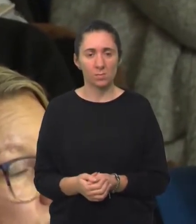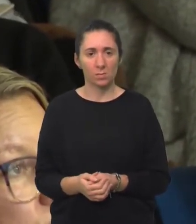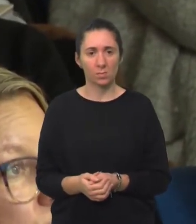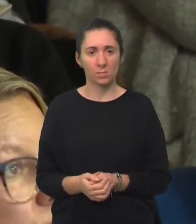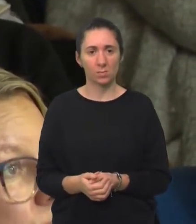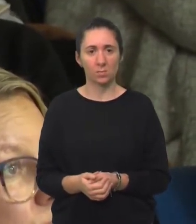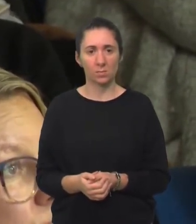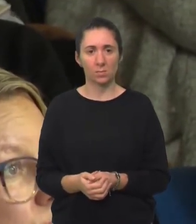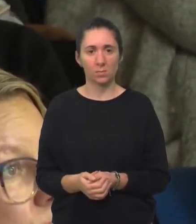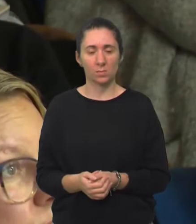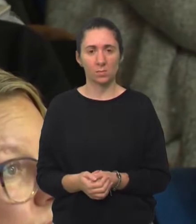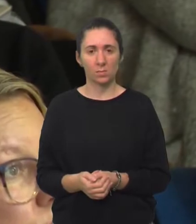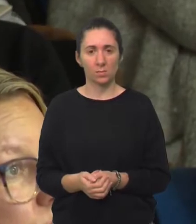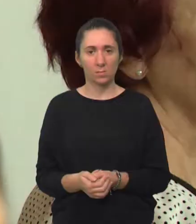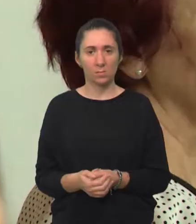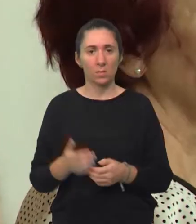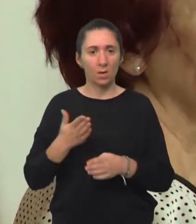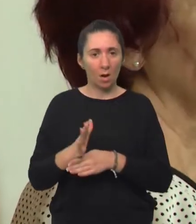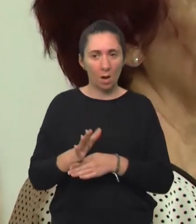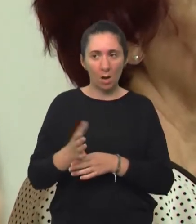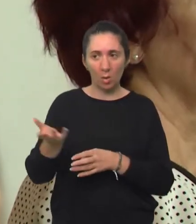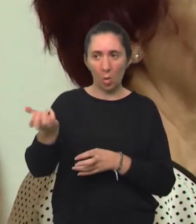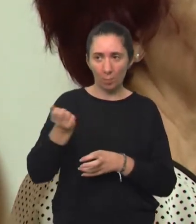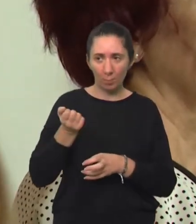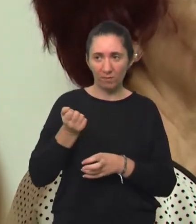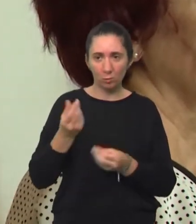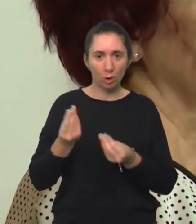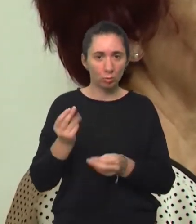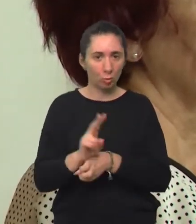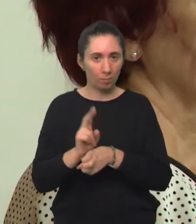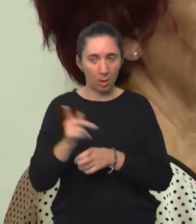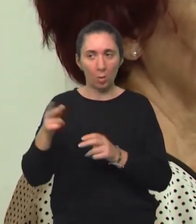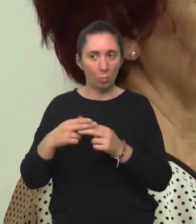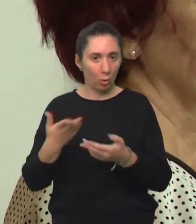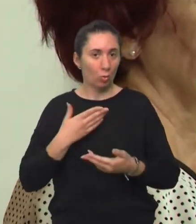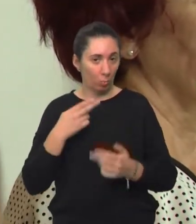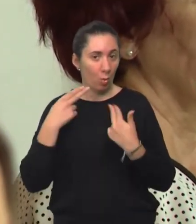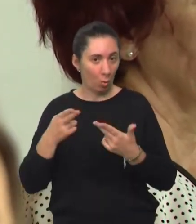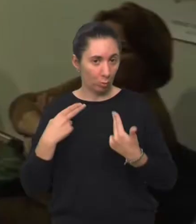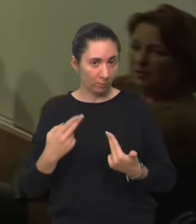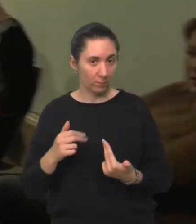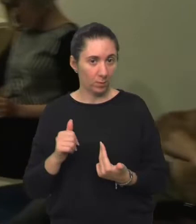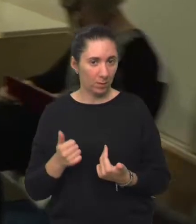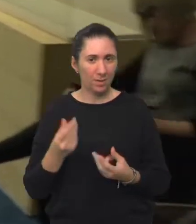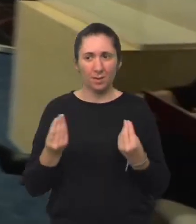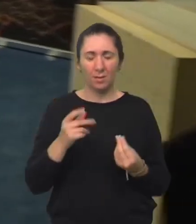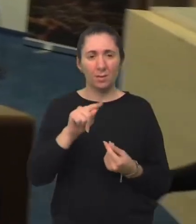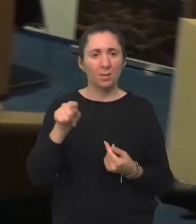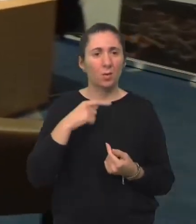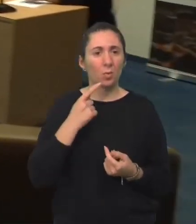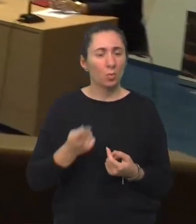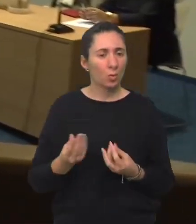Ako privuče pažnju, onda će dobiti odgovor. Između ostalog, neko je nešto?